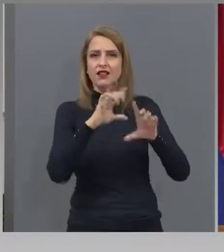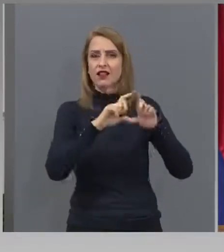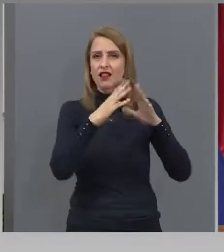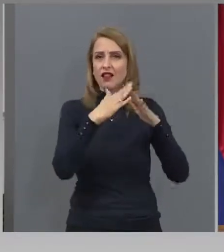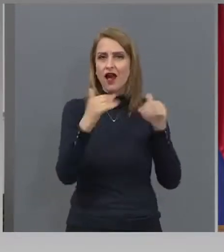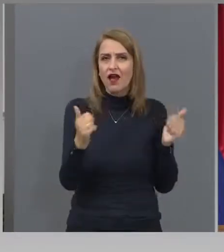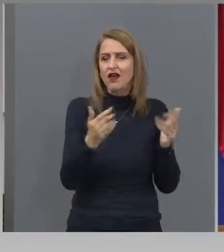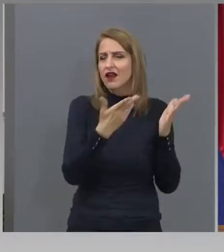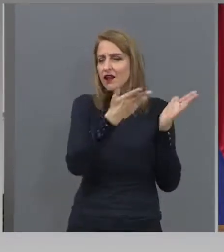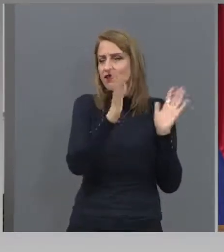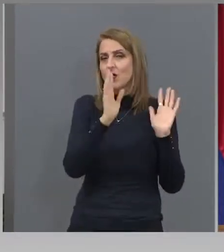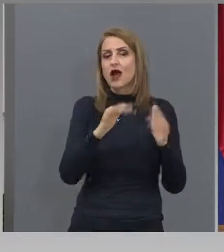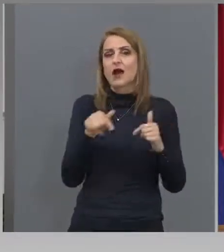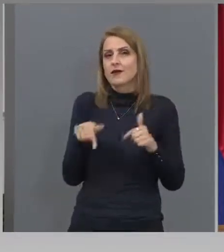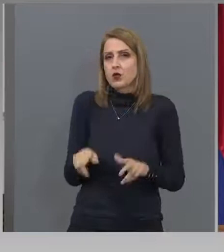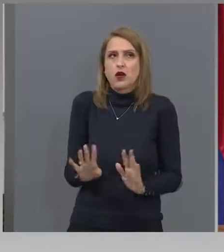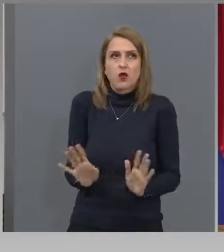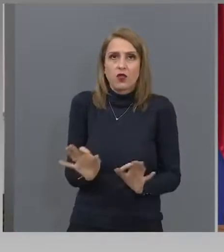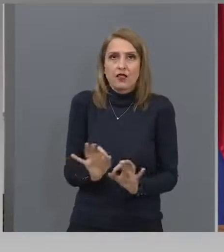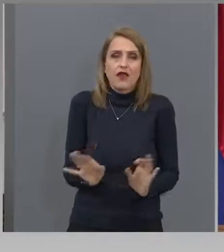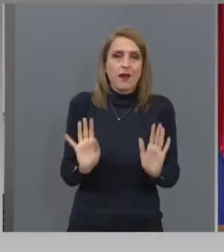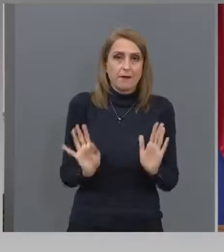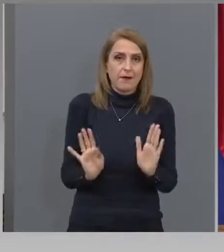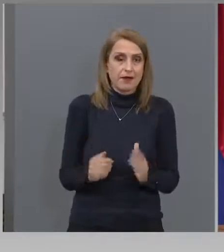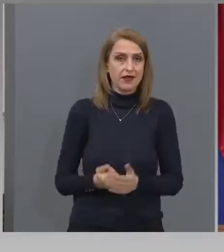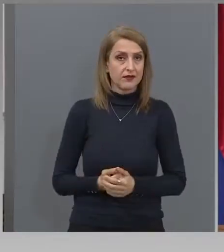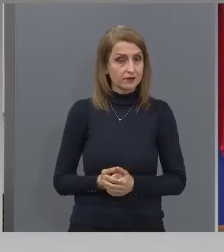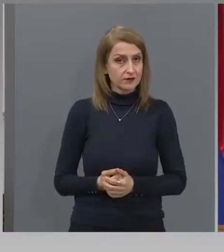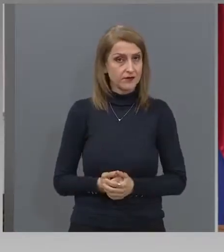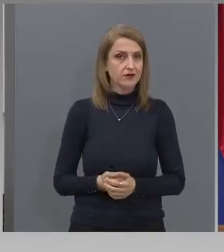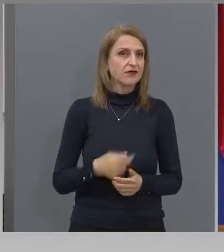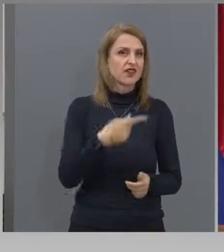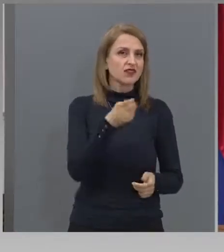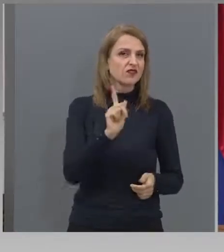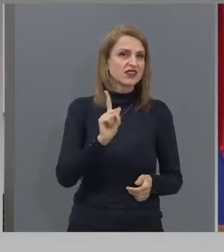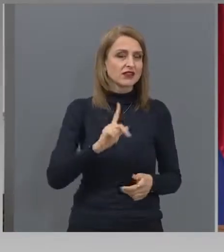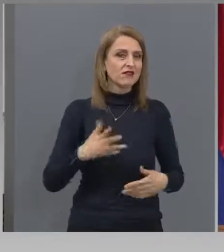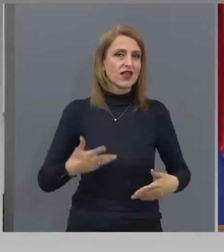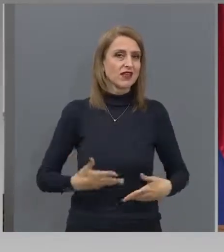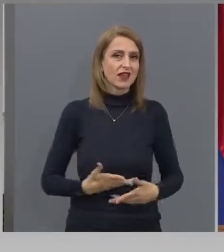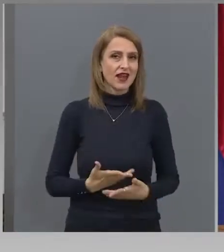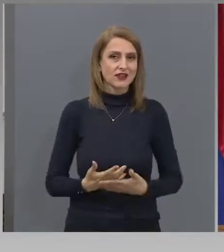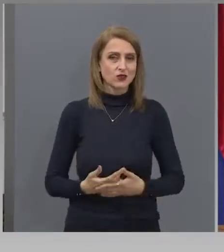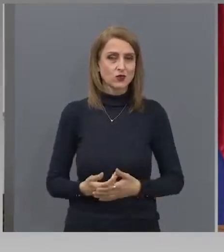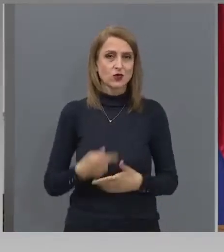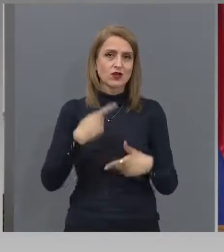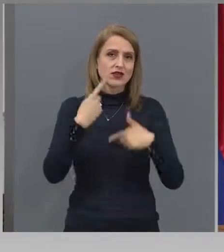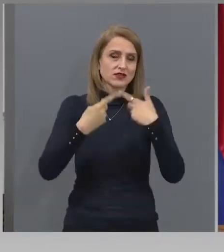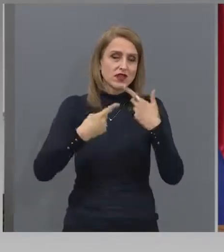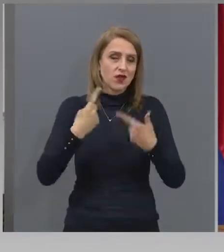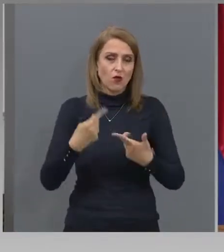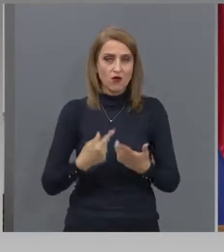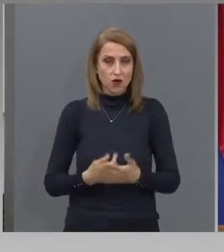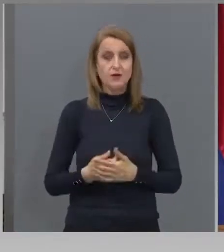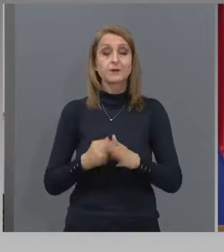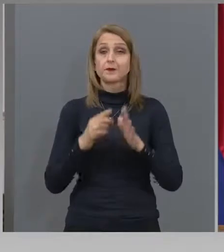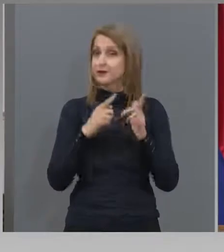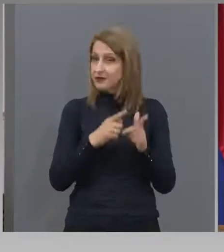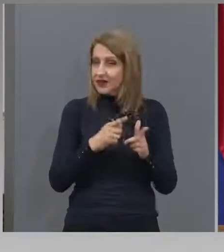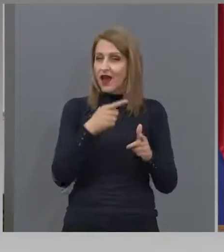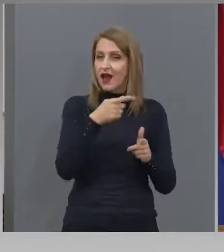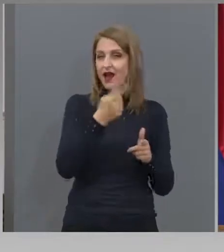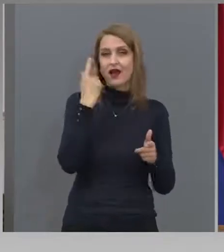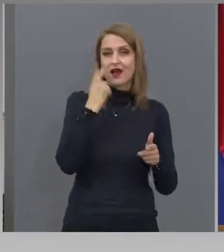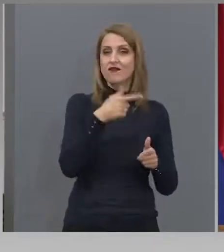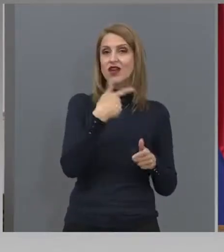Но, понеже, го нямаме тук, не ви е интересно изглежда, за да се коментира. А като споменахте бежанците на